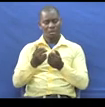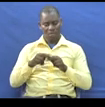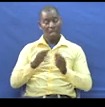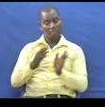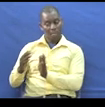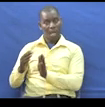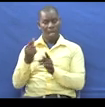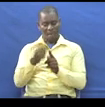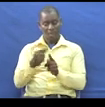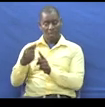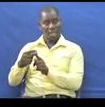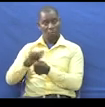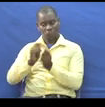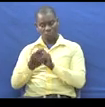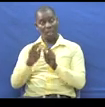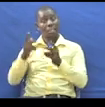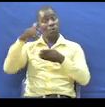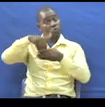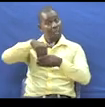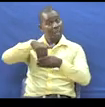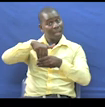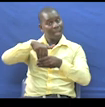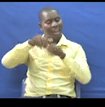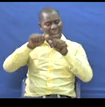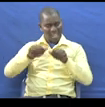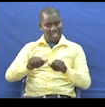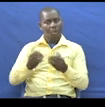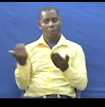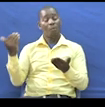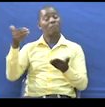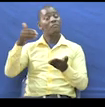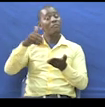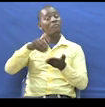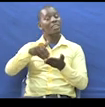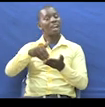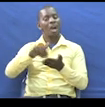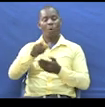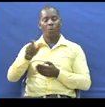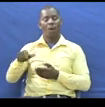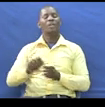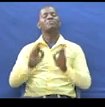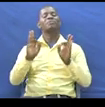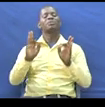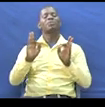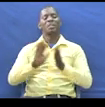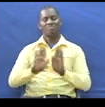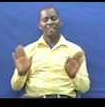Mengine Ukabadilisha Ispokuwa Uyumbe Ue Ume Fika Kwa Hathira Lengwa